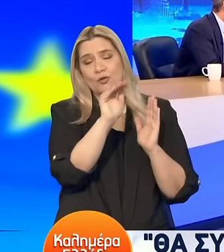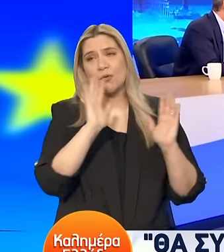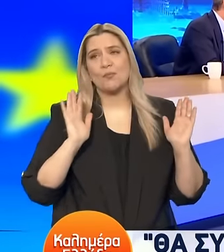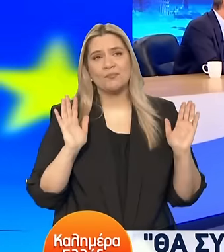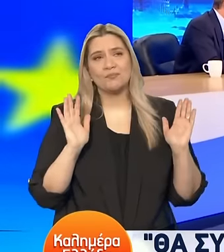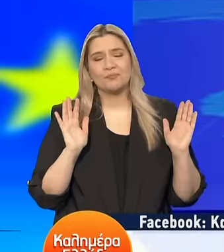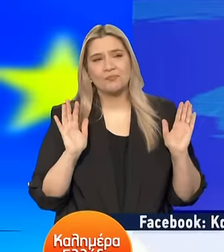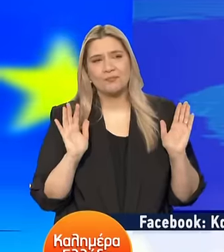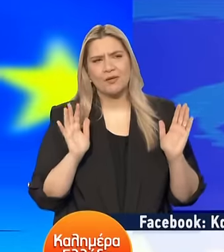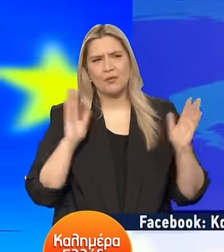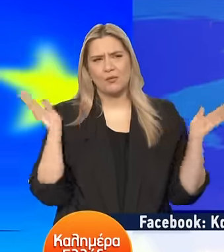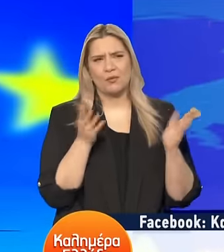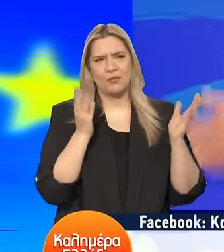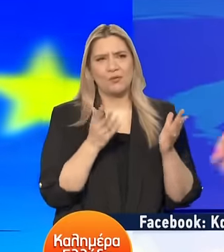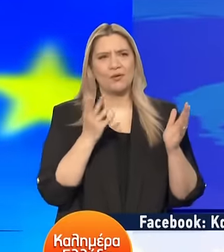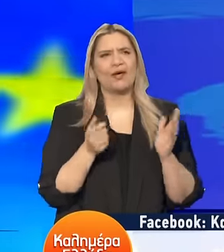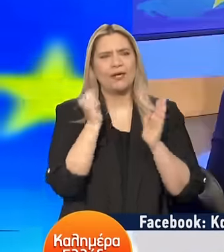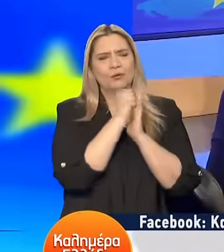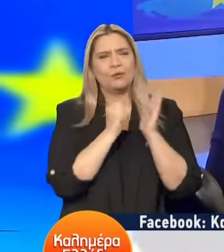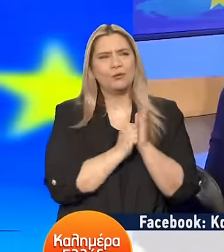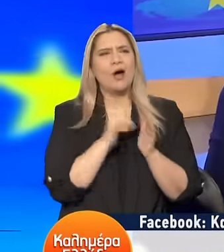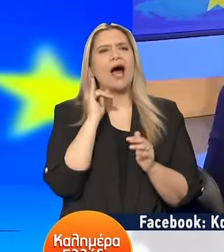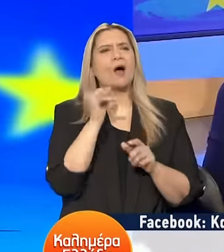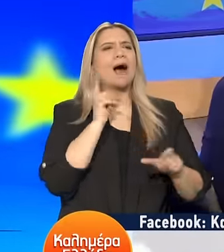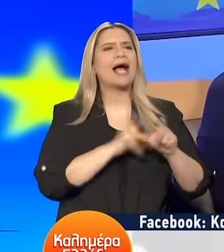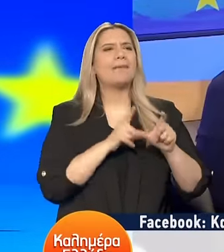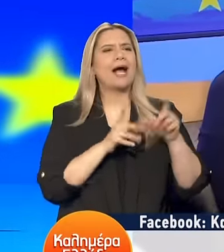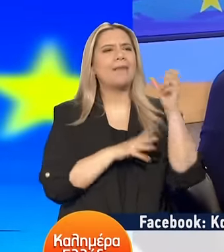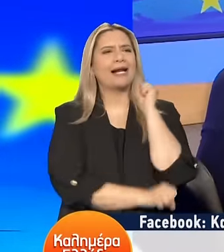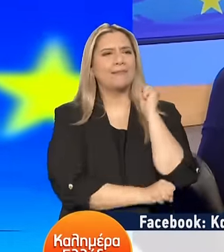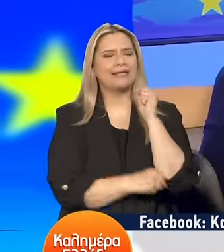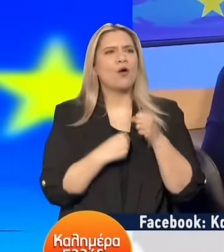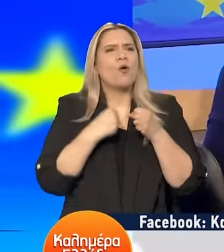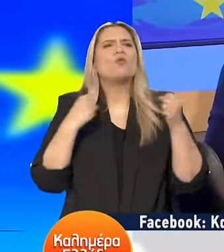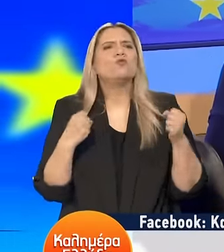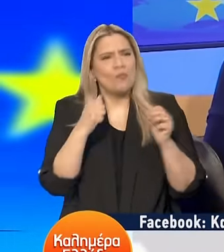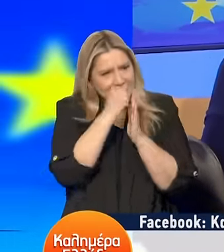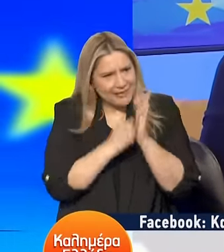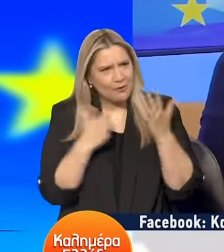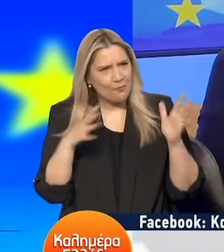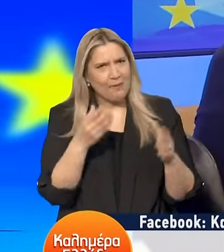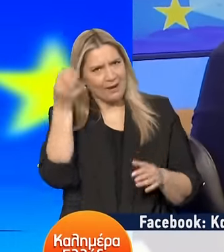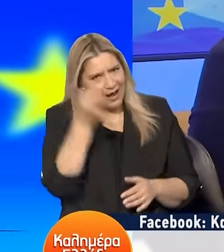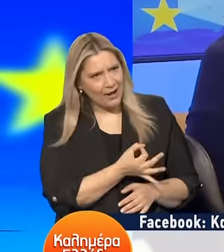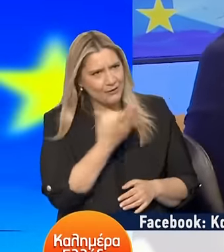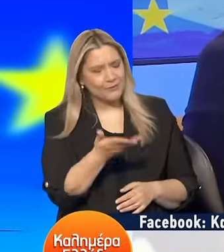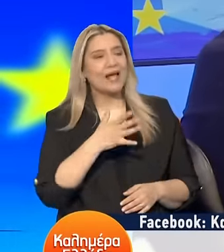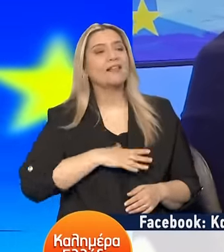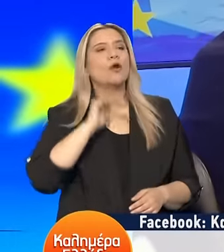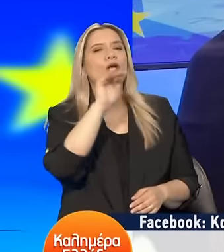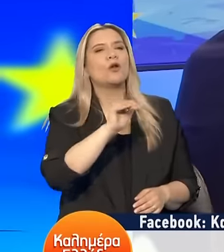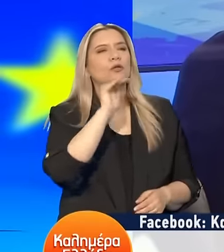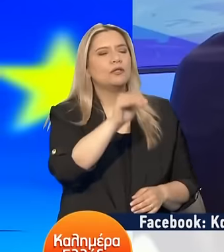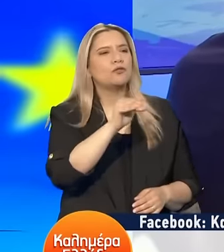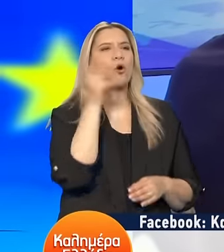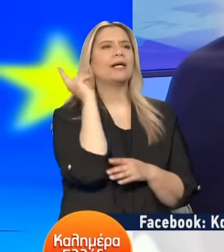δημιουργήσει πρόβλημα το τικτοκ Με και το κουτσούμπα τον βάλατε και κάνε τικτοκ Και είναι και καλός Πολύ καλός κύριος κουτσούμπας Να ρωτήσω κάτι κύριε Πρόεδρε Ακούω ότι